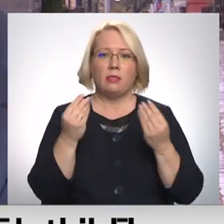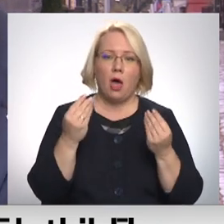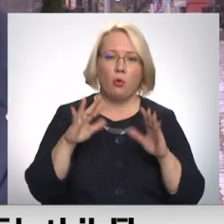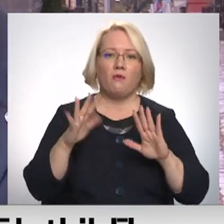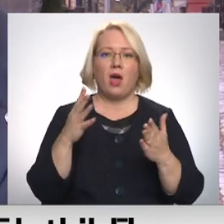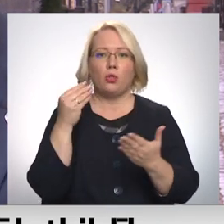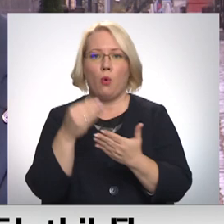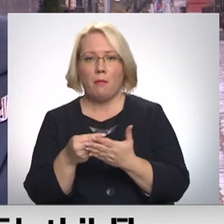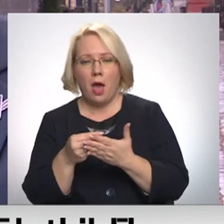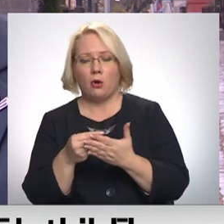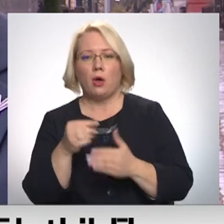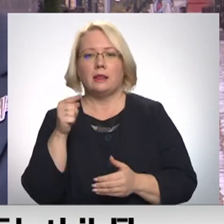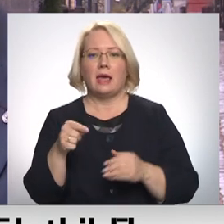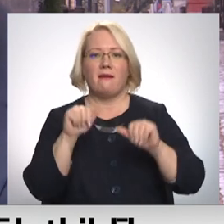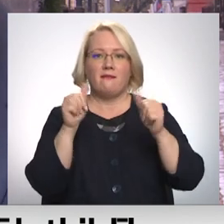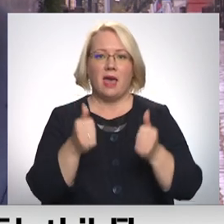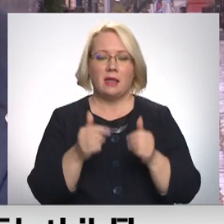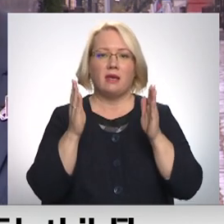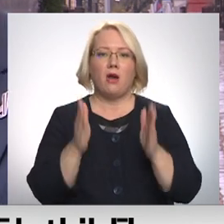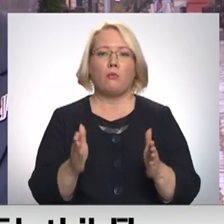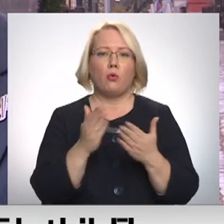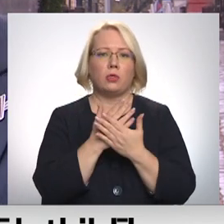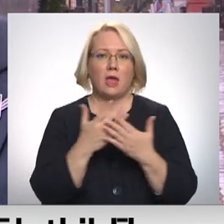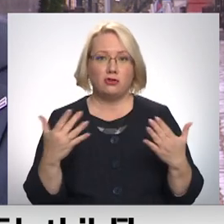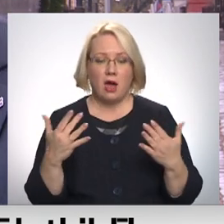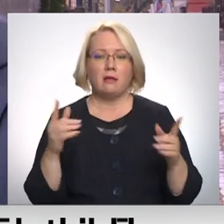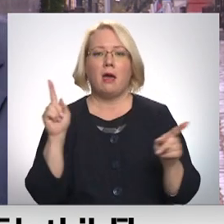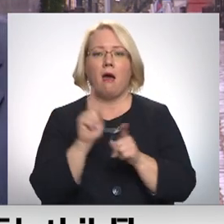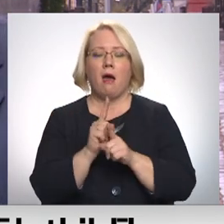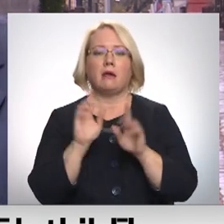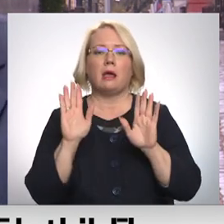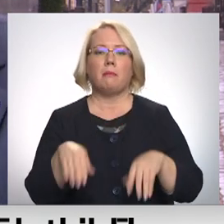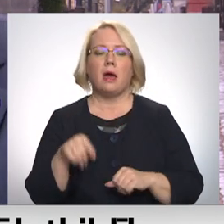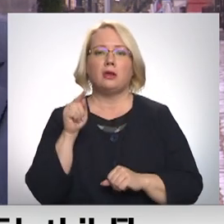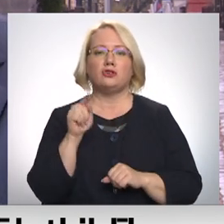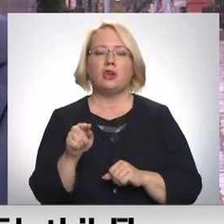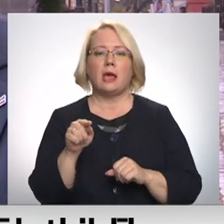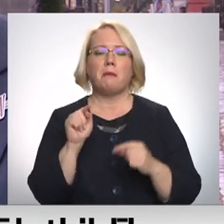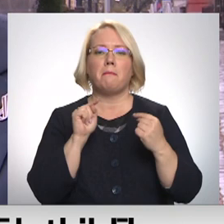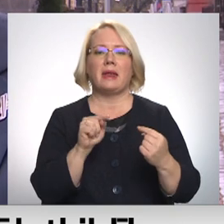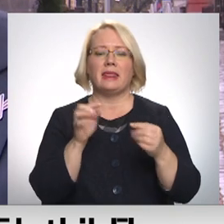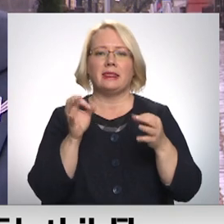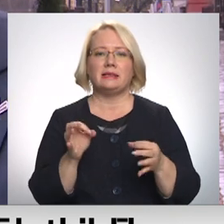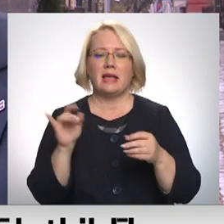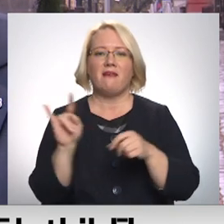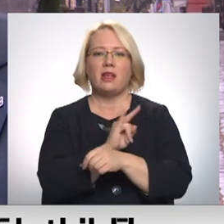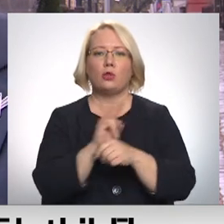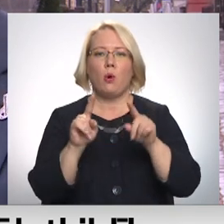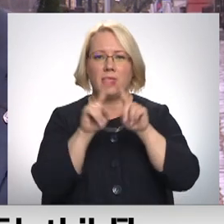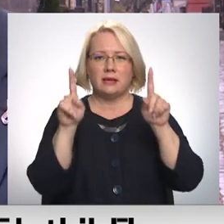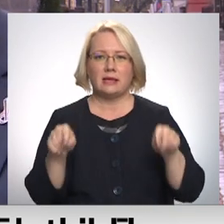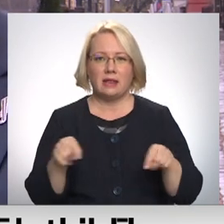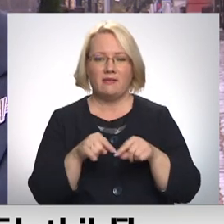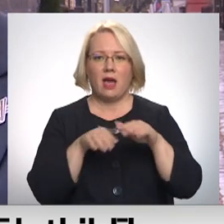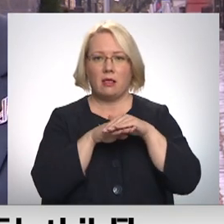nopērkot, šie veidi varētu būt dažādi, kā arī par šī pretiesiskā viltotā certifikāta